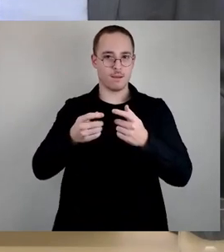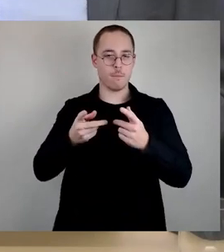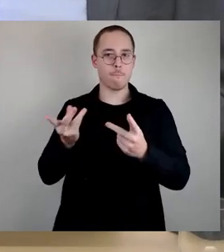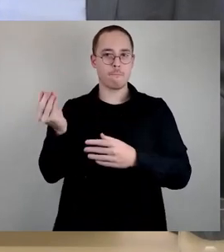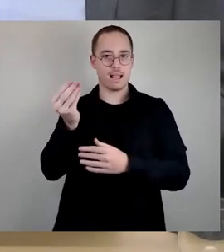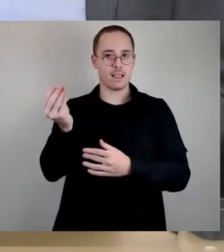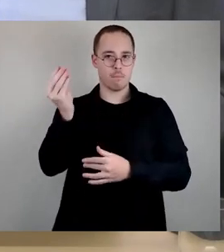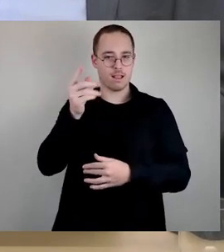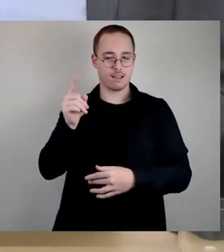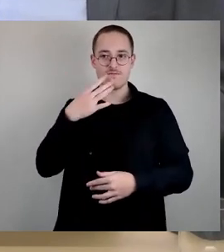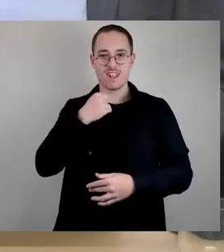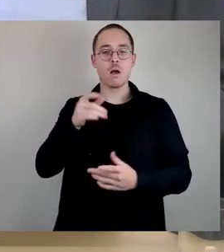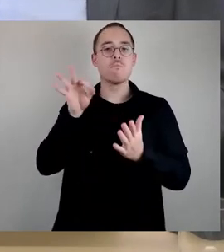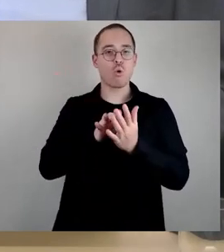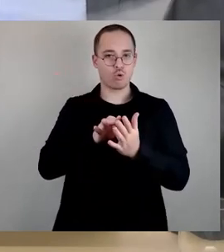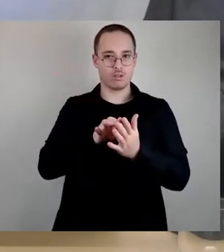Und? Gut,